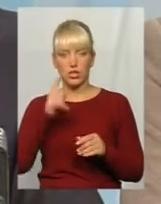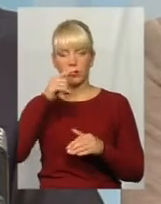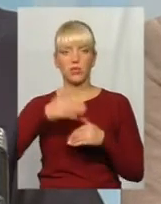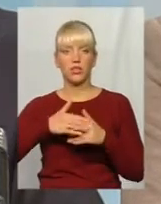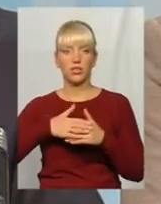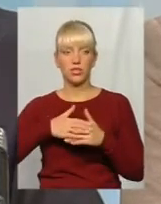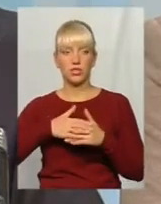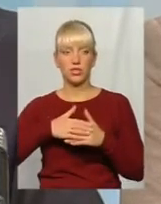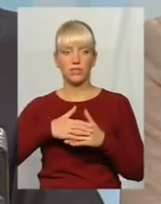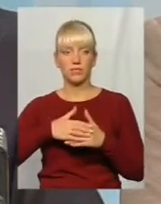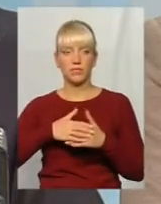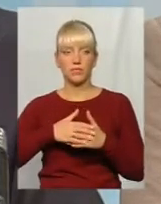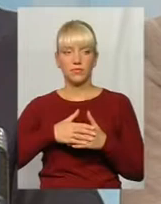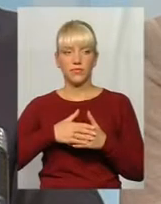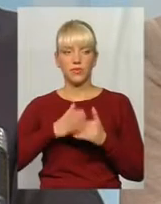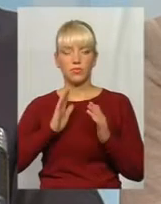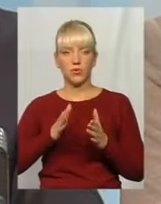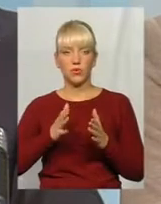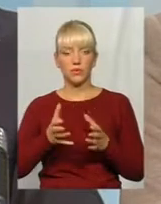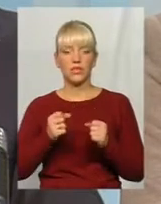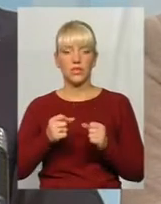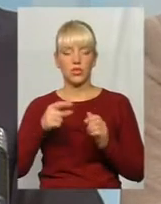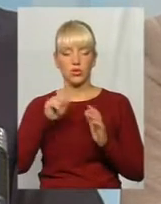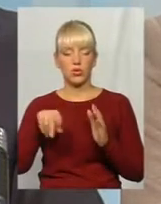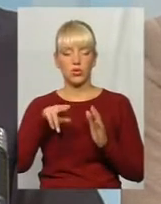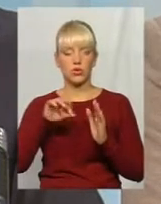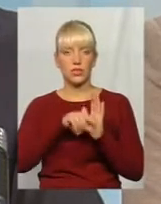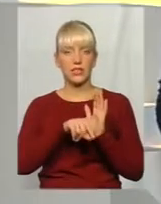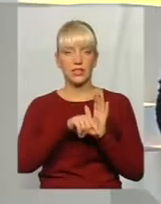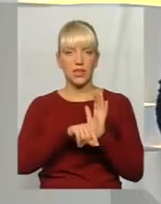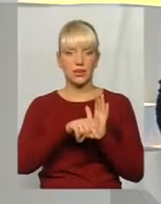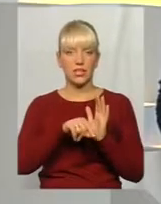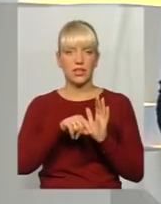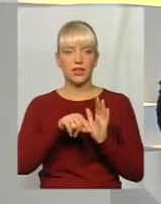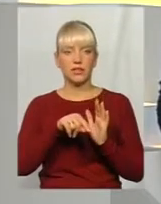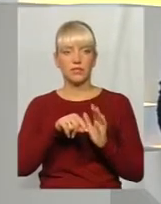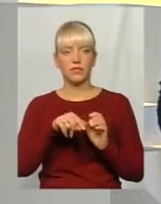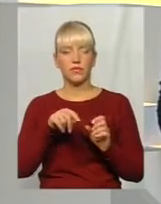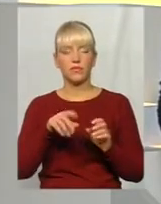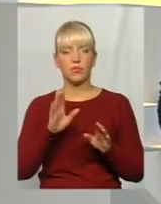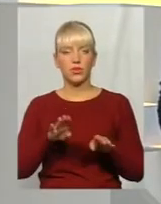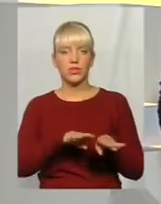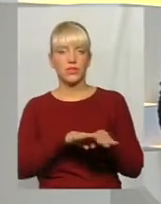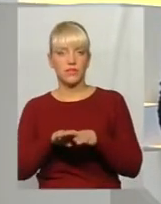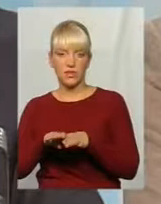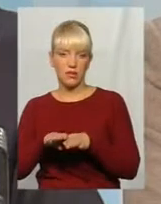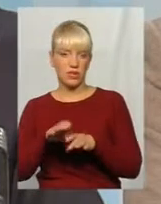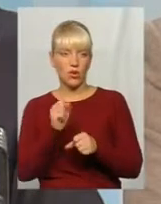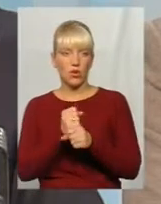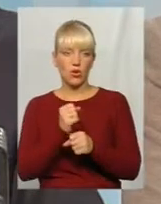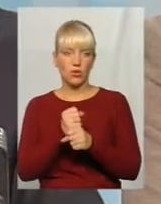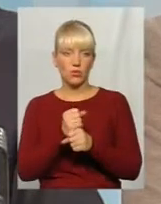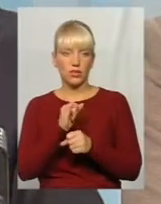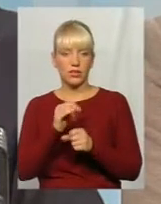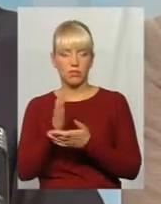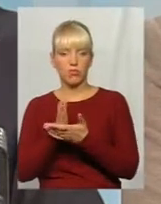найближчий законопроект, який буде прийнятий стосовно системи прозоро, це зрівняння порогів робіт та послуг, який становить зараз півтора мільйони,